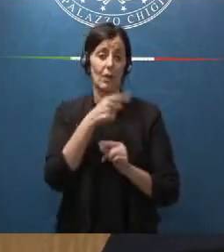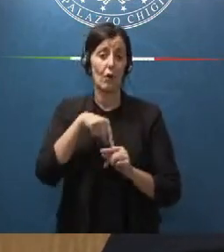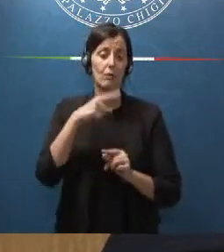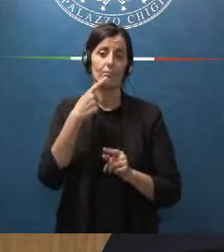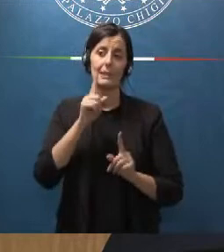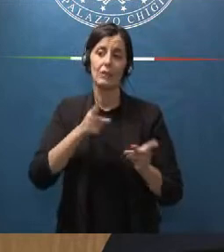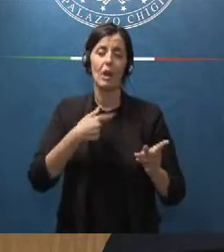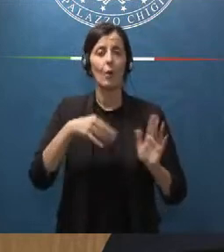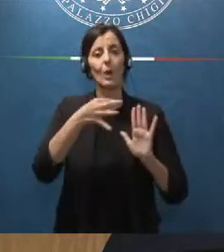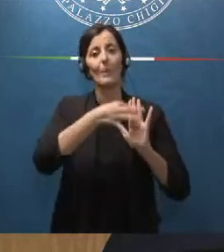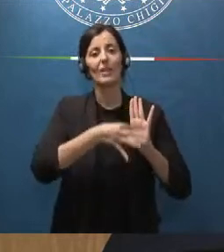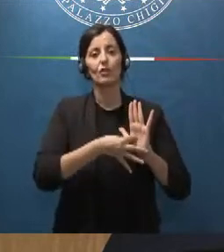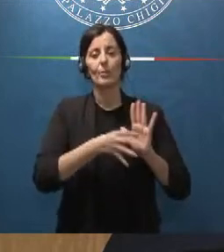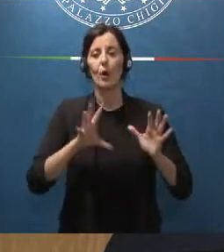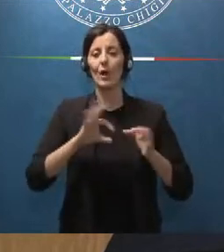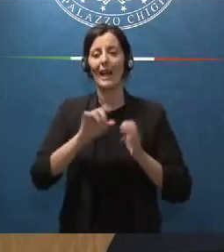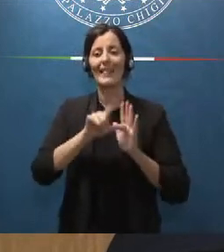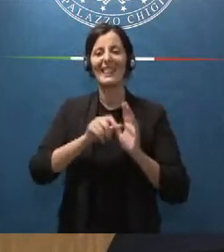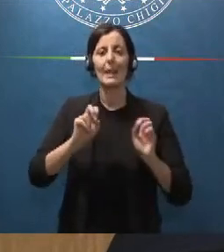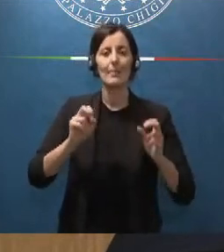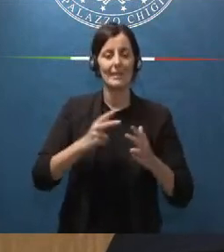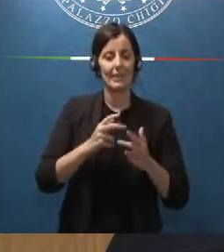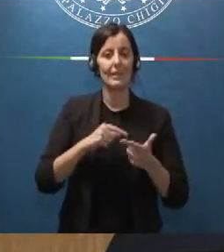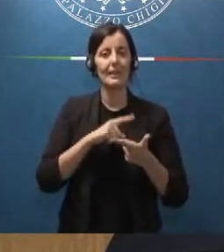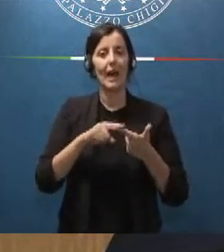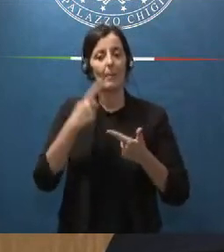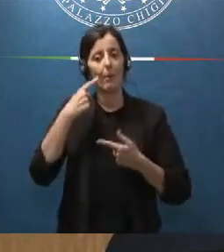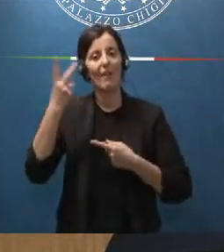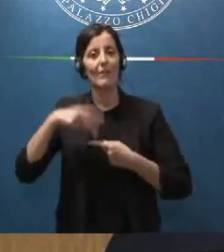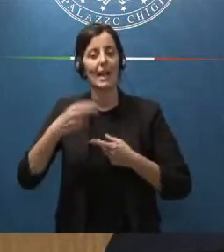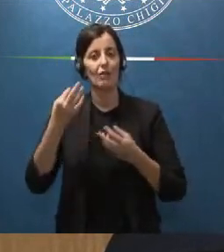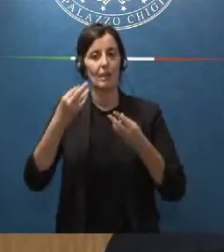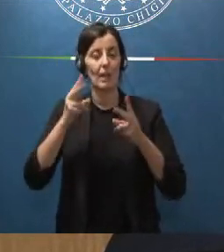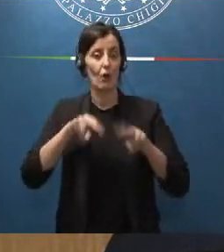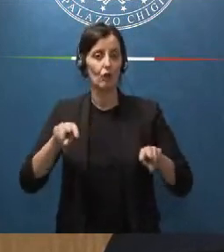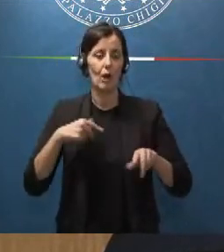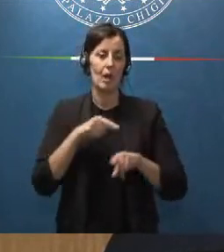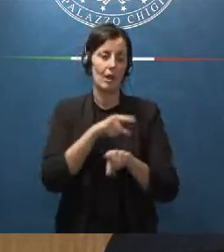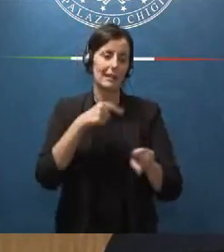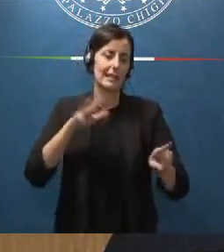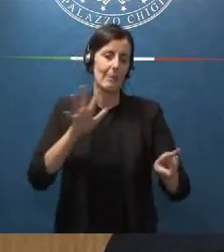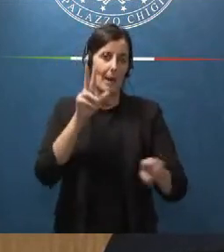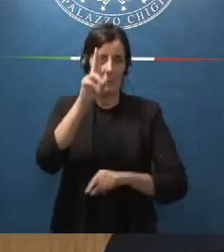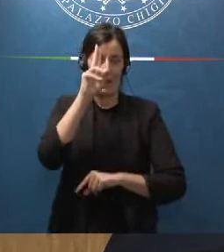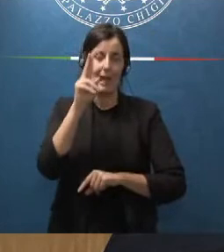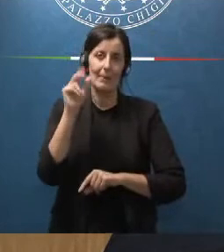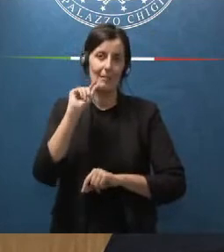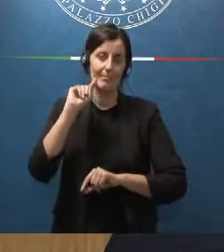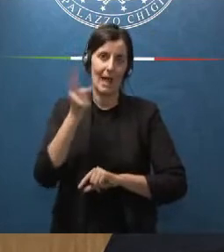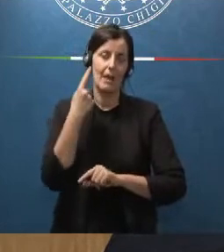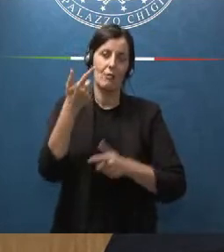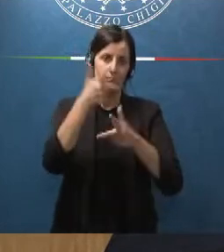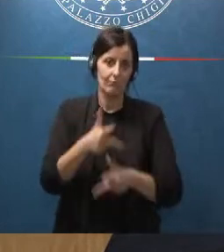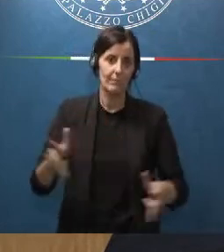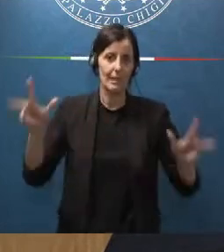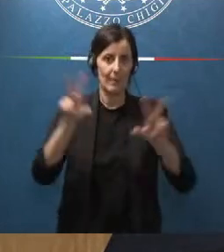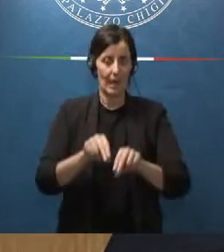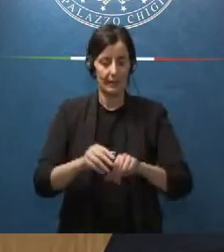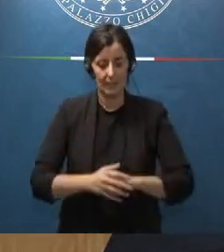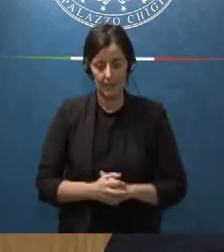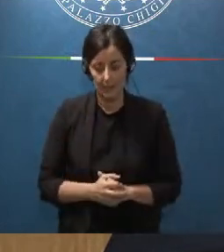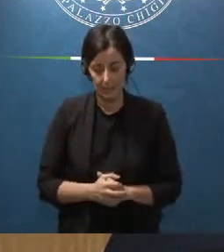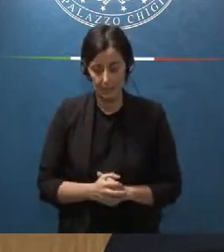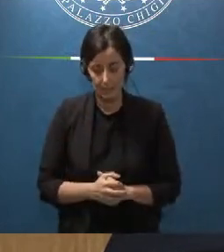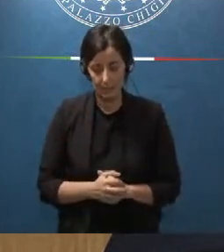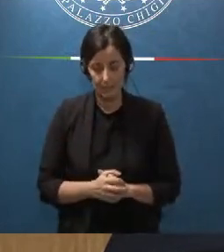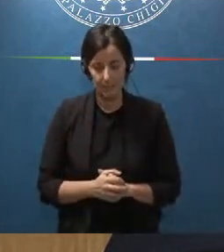riguardino la tempestività l'efficacia e l'esattività dei controlli può sembrare banale ma ci è sembrato opportuno ribadirli e